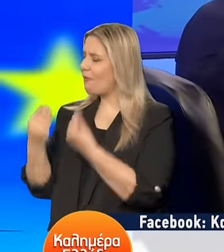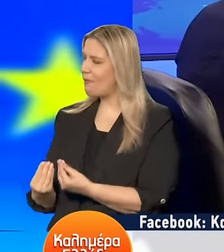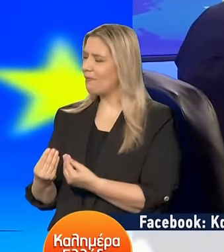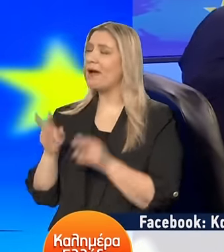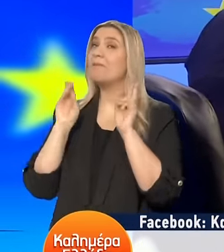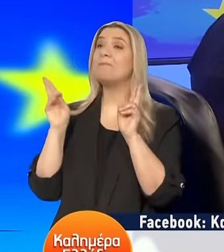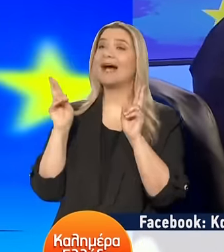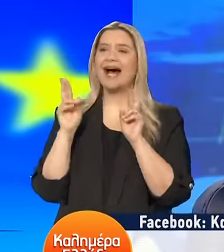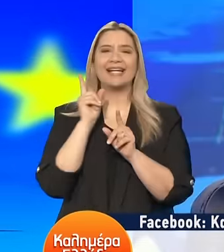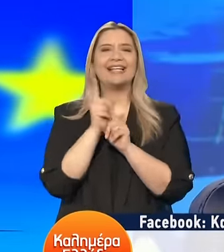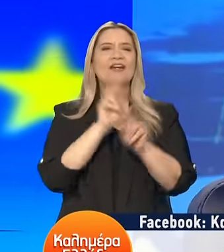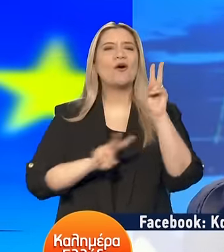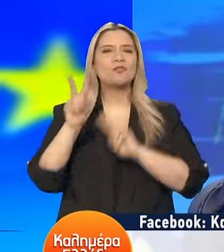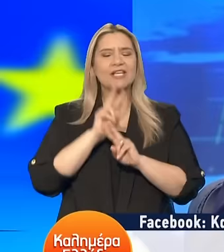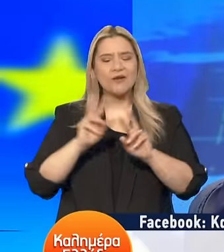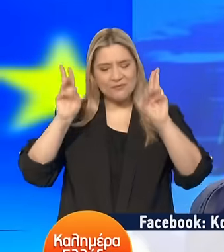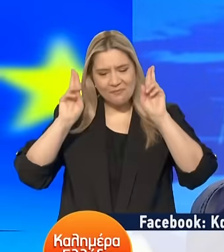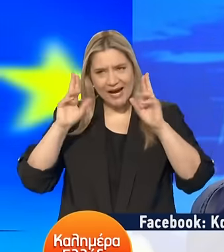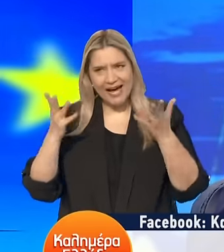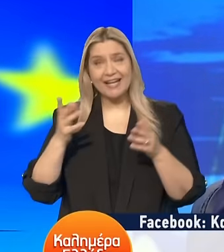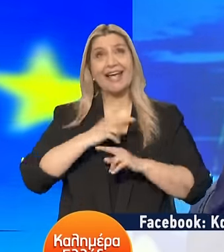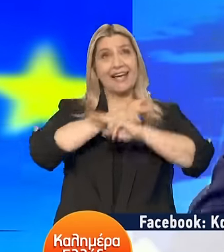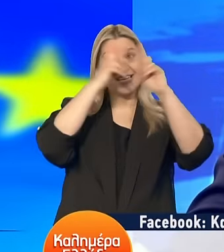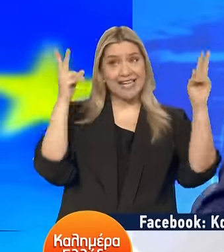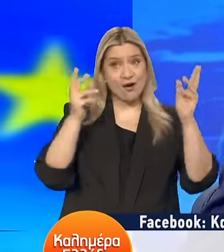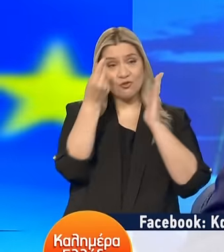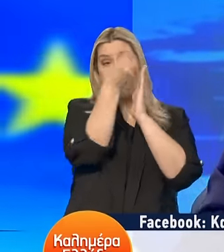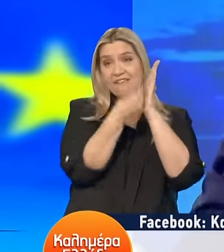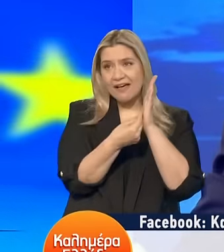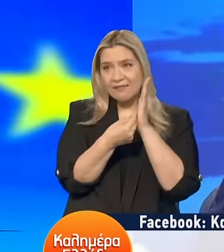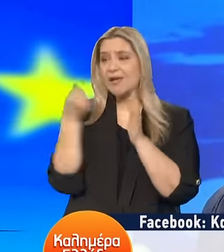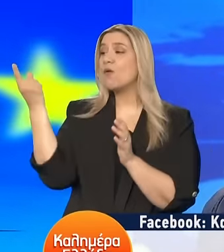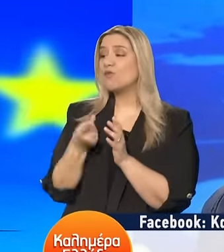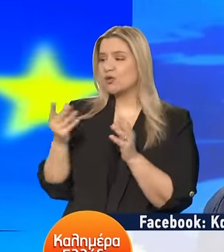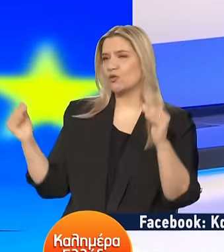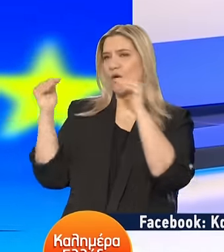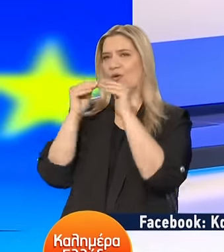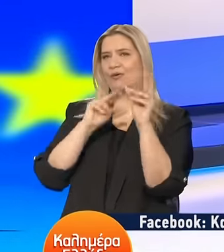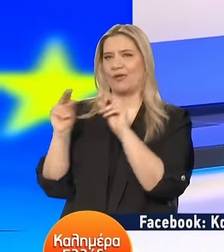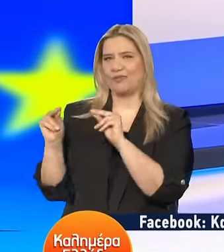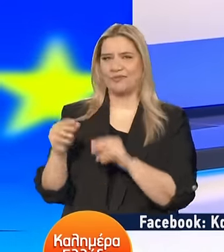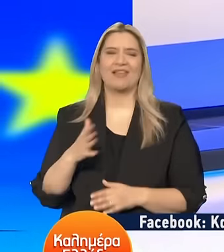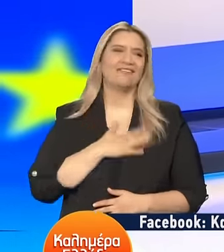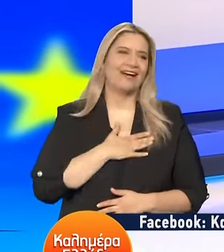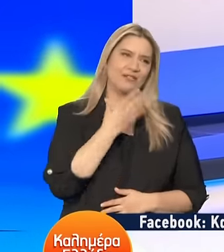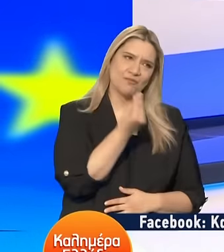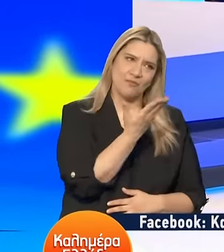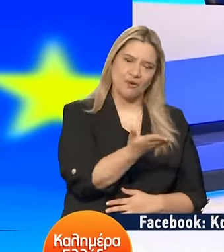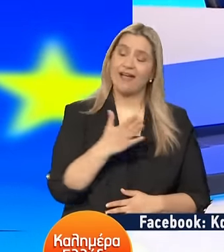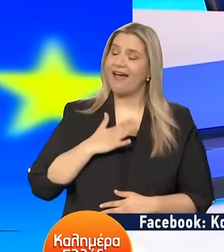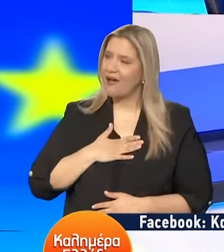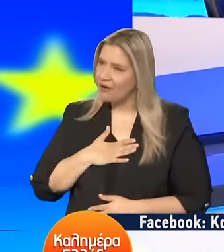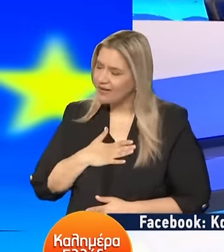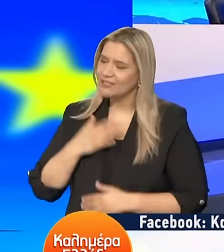προβλέψεις Οι προβλέψεις του κύριου Βαρνακού Με τα ποσοστά μας Κύριε Πρόεδρε σας ευχαριστούμε πολύ Εγώ σας